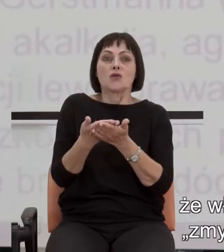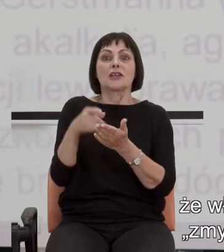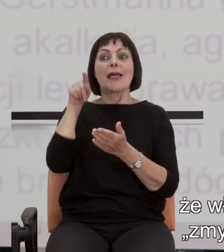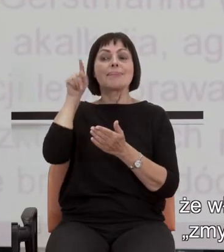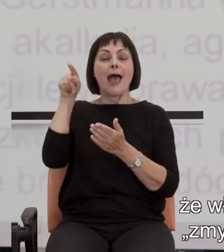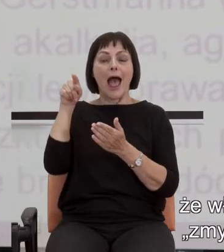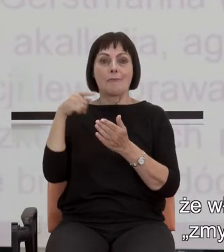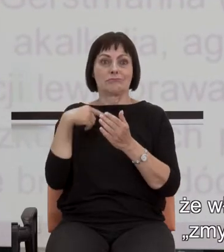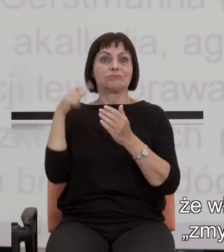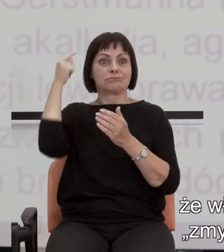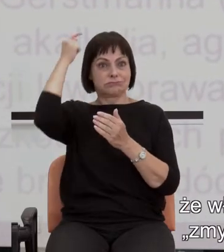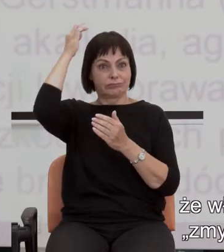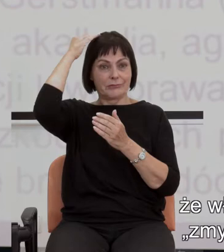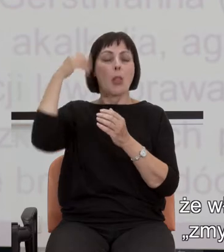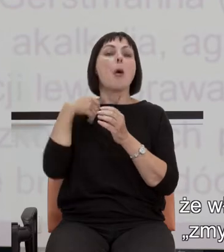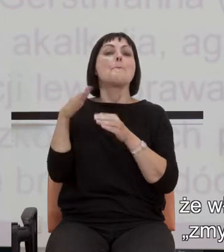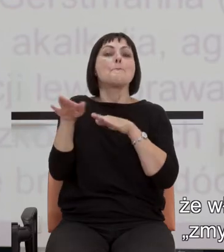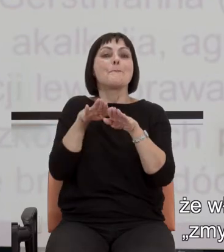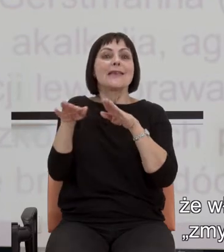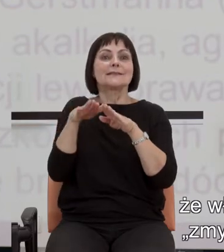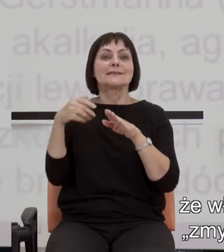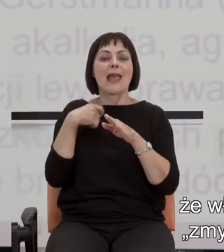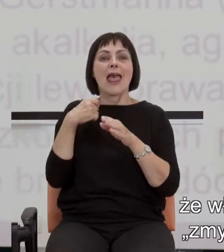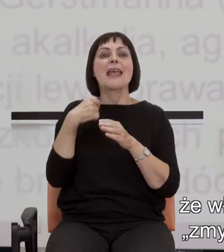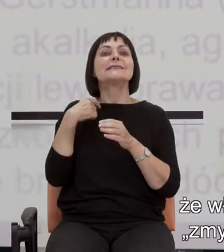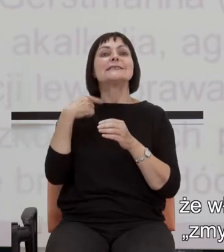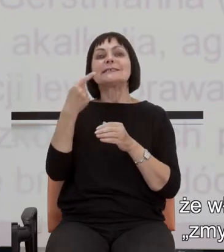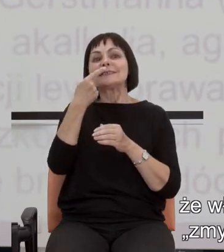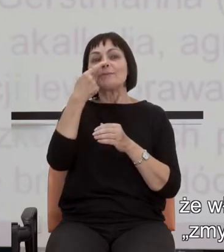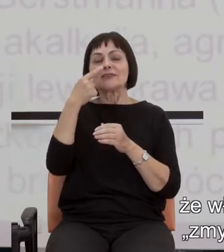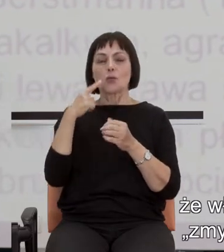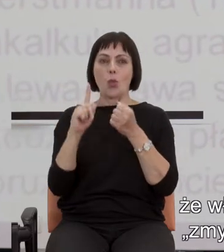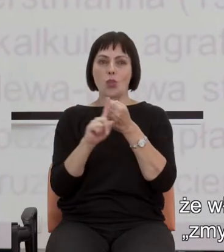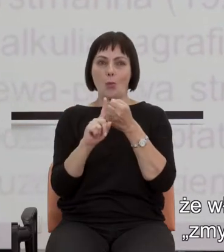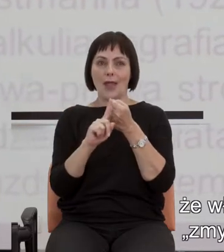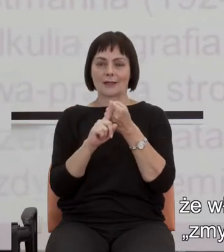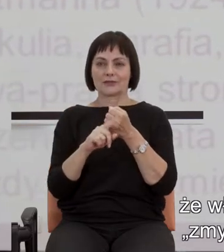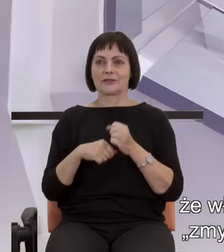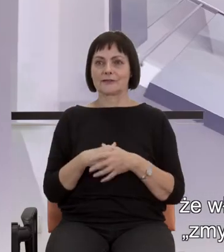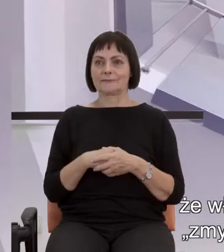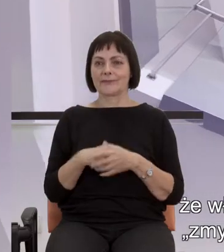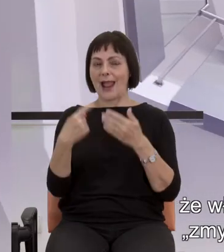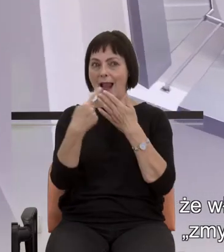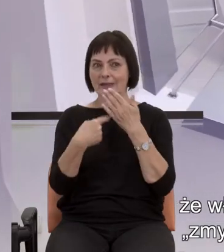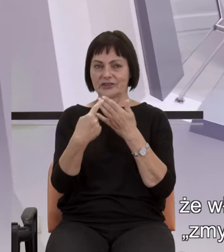właśnie ta struktura jest siedliskiem tego zmysłu numerycznego czy zmysłu liczby.